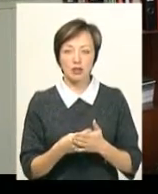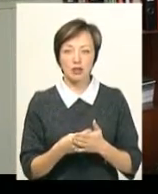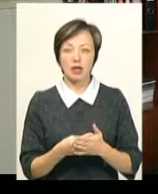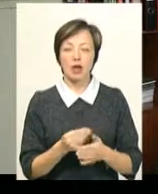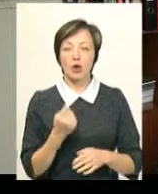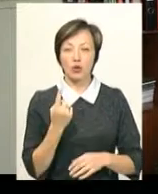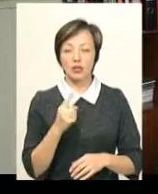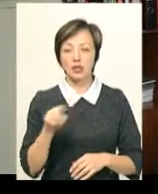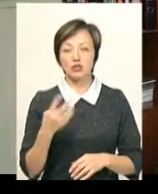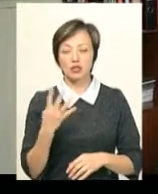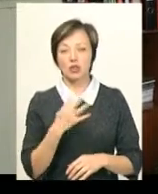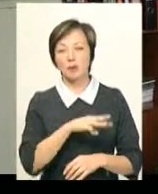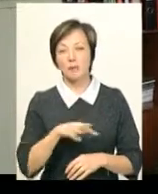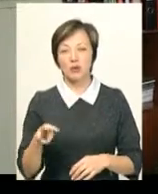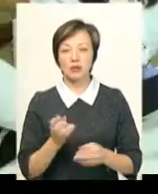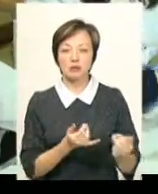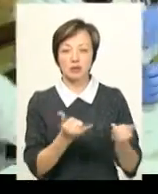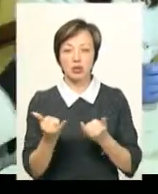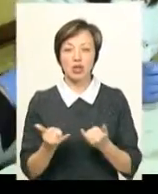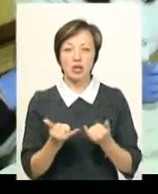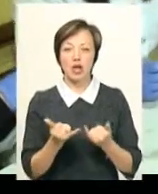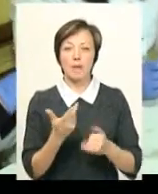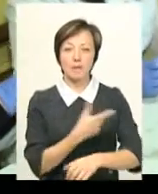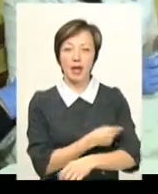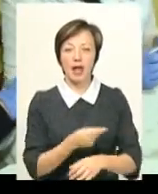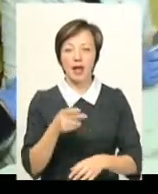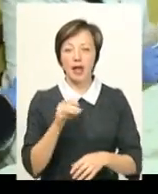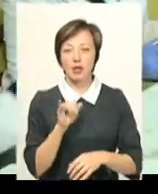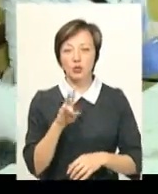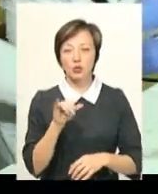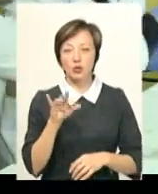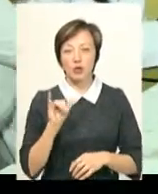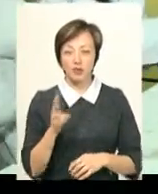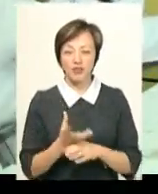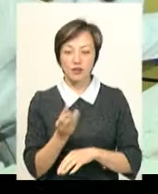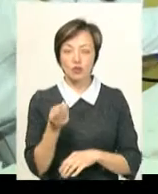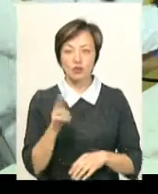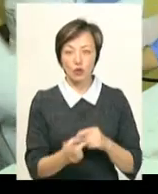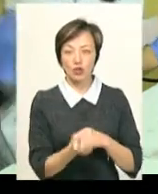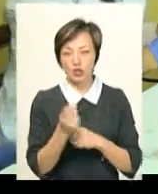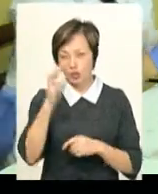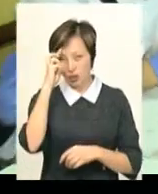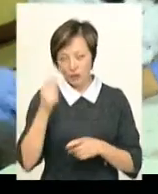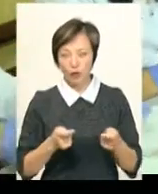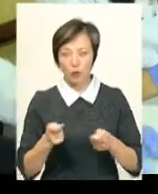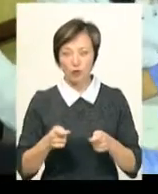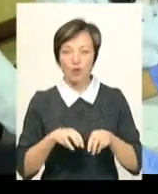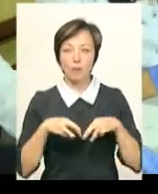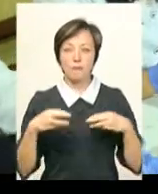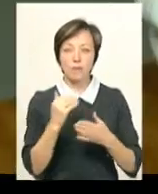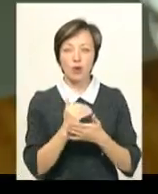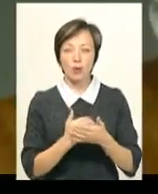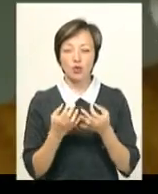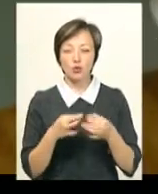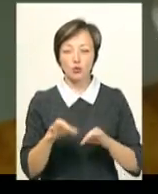забезпечення препаратами інсуліну. Таблетовані препарати фінансуються з двох джерел – державна урядова програма «Доступні